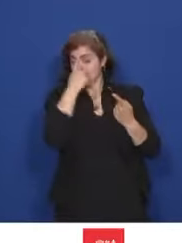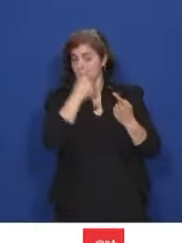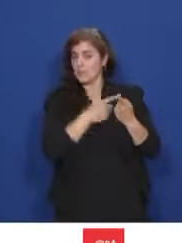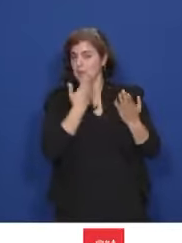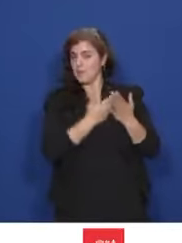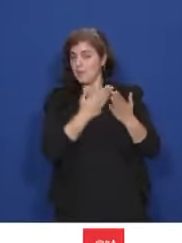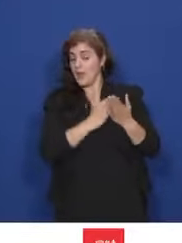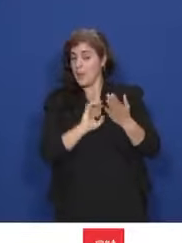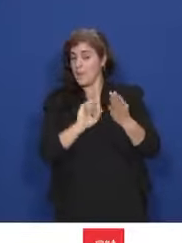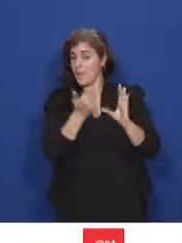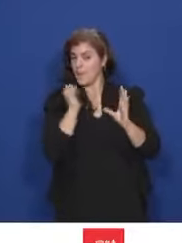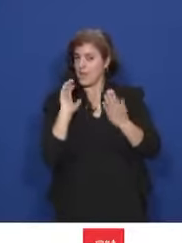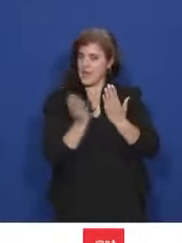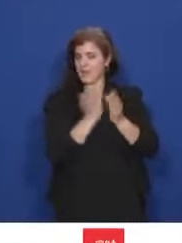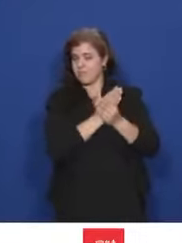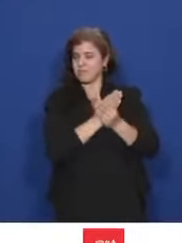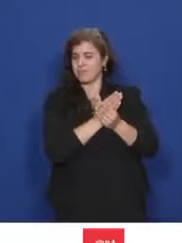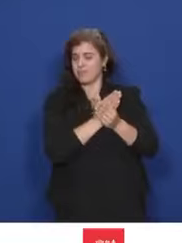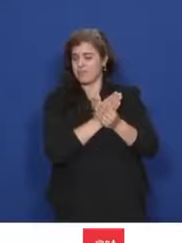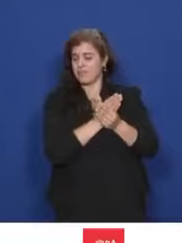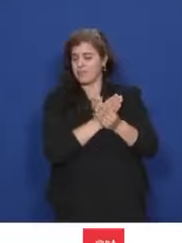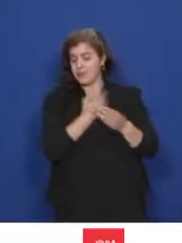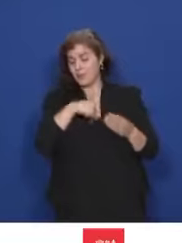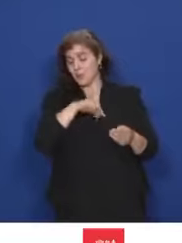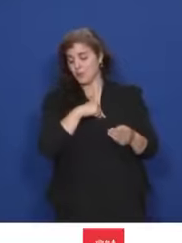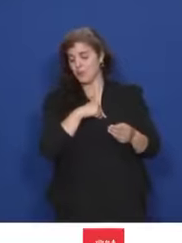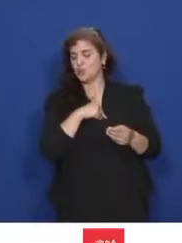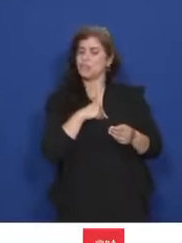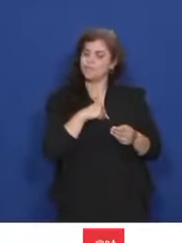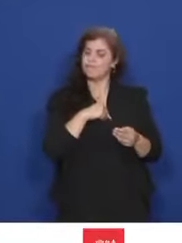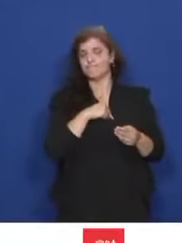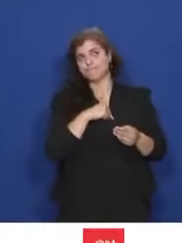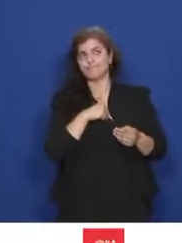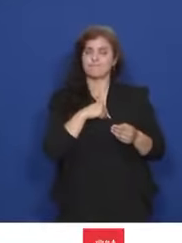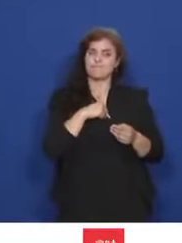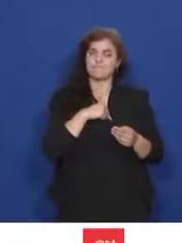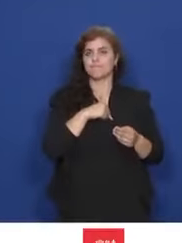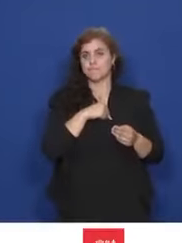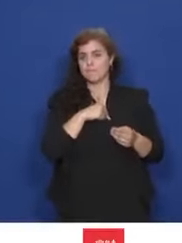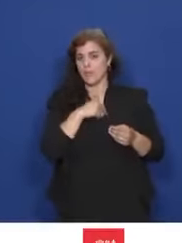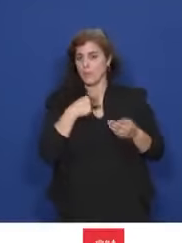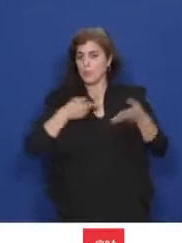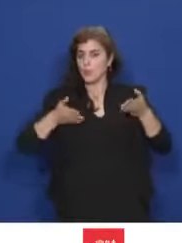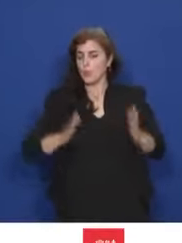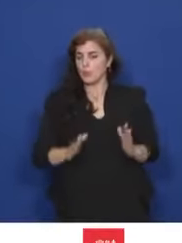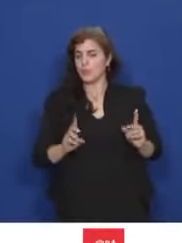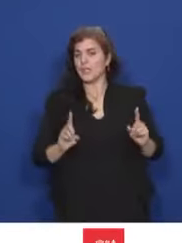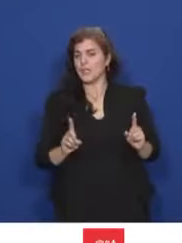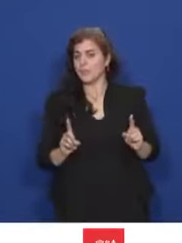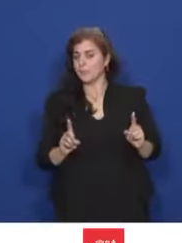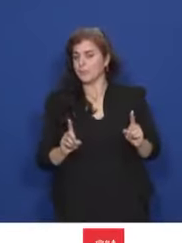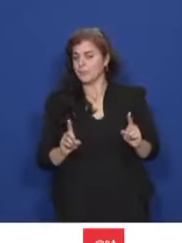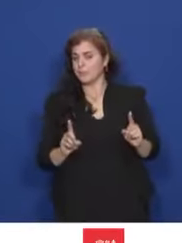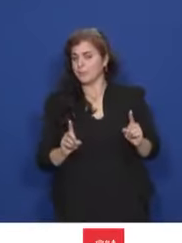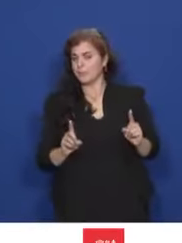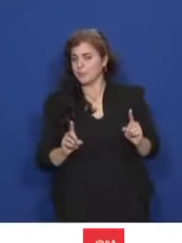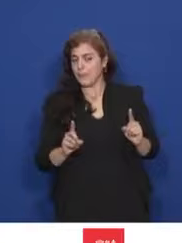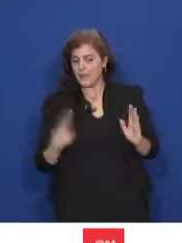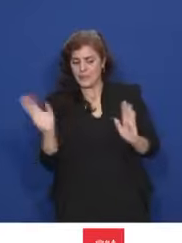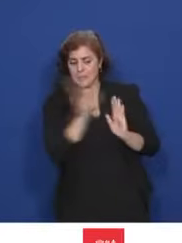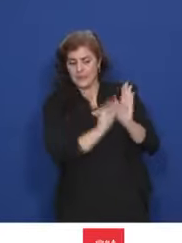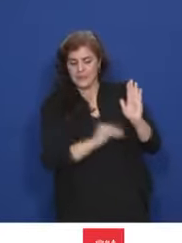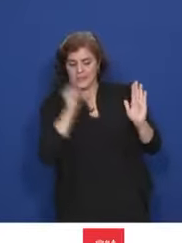première délibération d'ailleurs, qui elle-même, je le confirme dans son écrit,